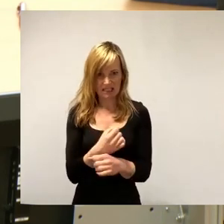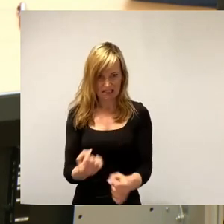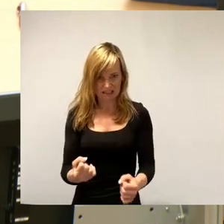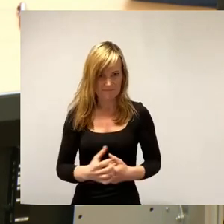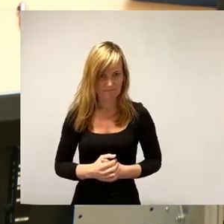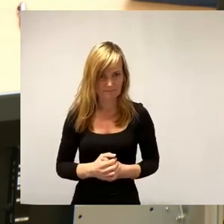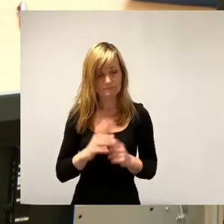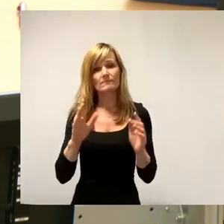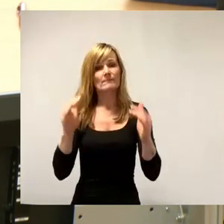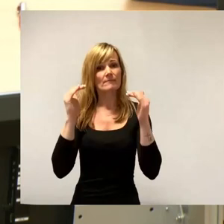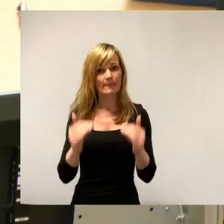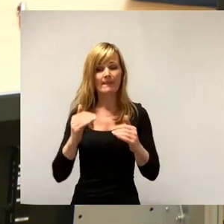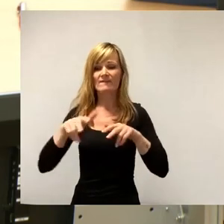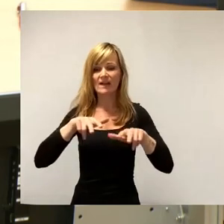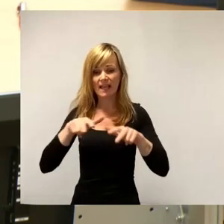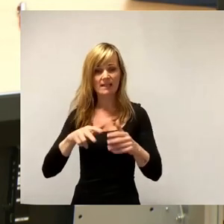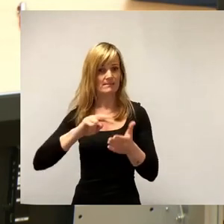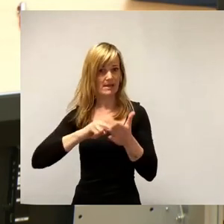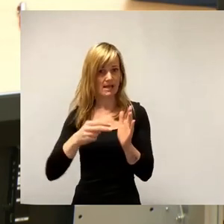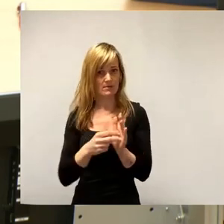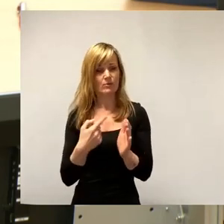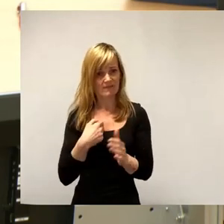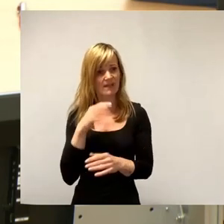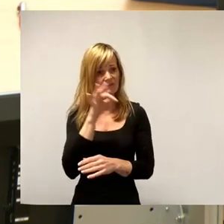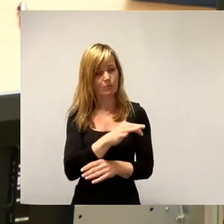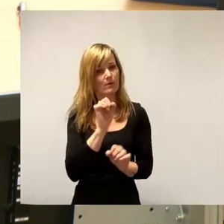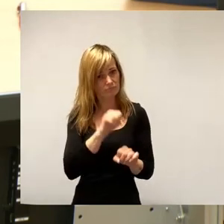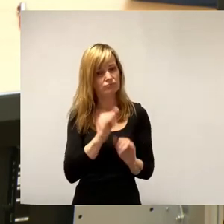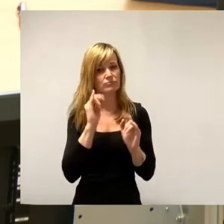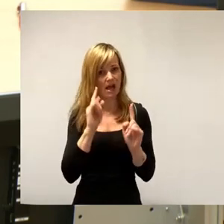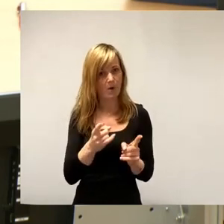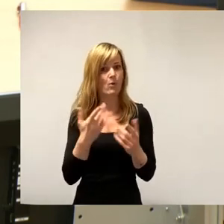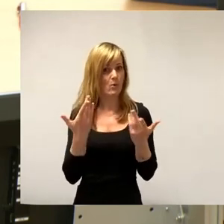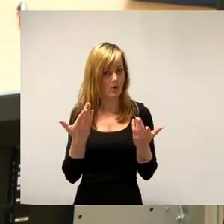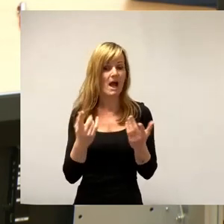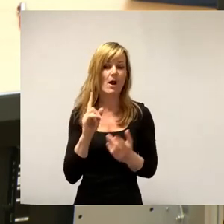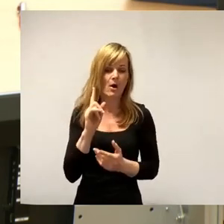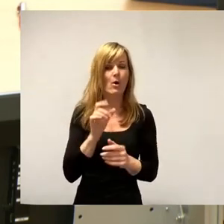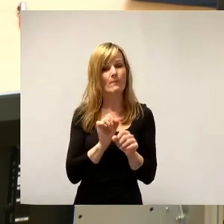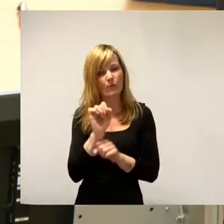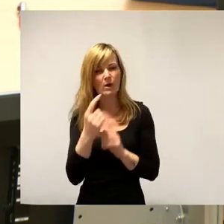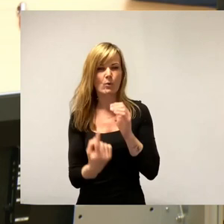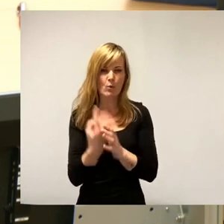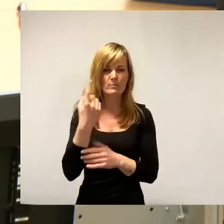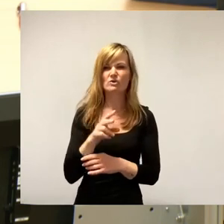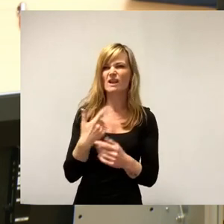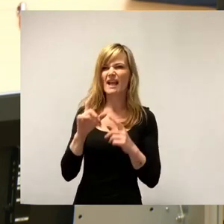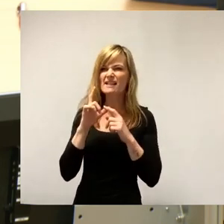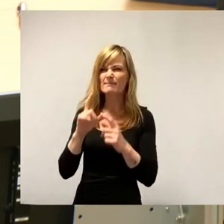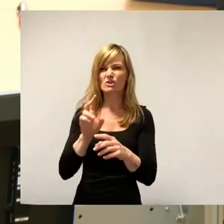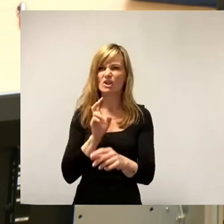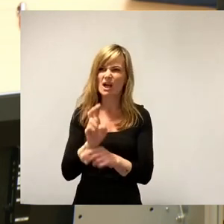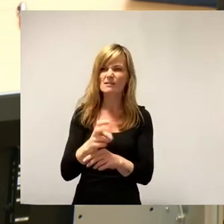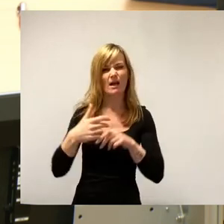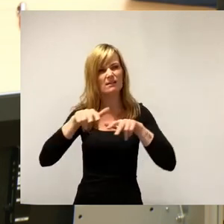Dann Verkehrsplanung. Auch dem können wir zustimmen, obwohl es natürlich komisch ist, über Straßenbahnen, S-Bahnen zu verfügen, wenn man noch gar nicht weiß, wo die Leute wohnen